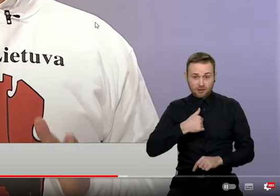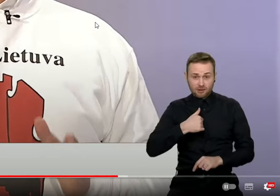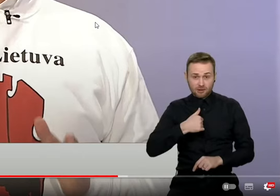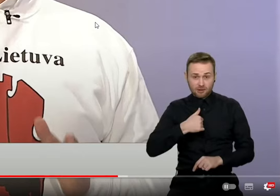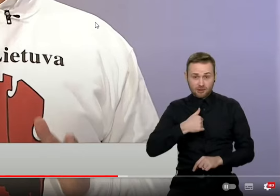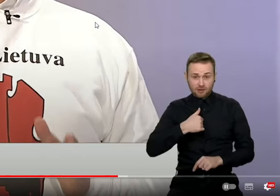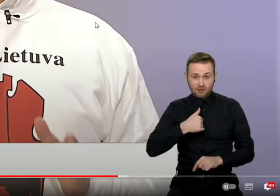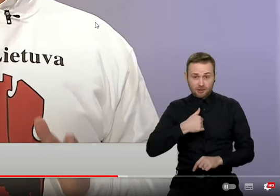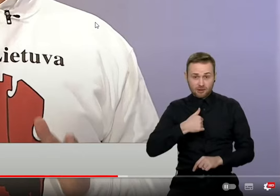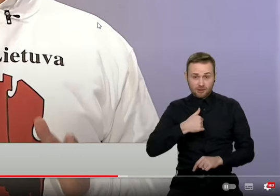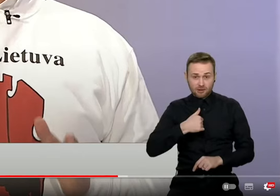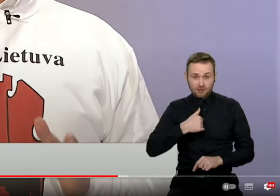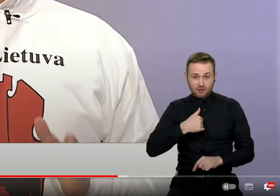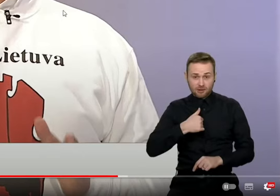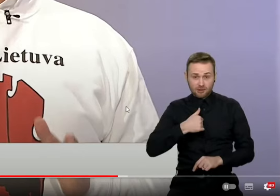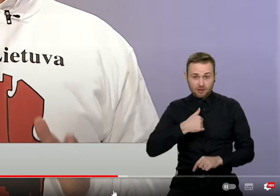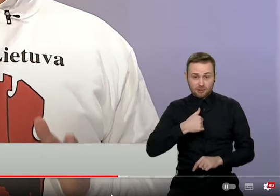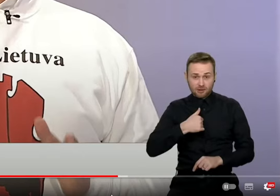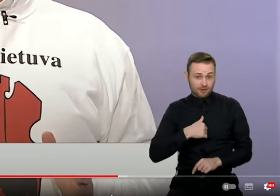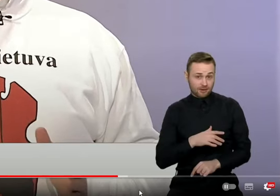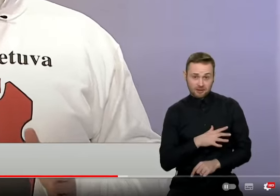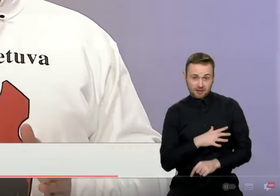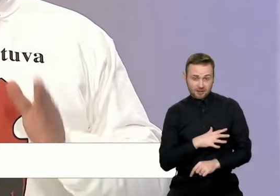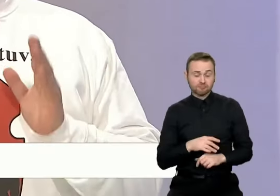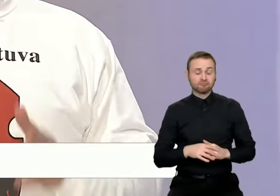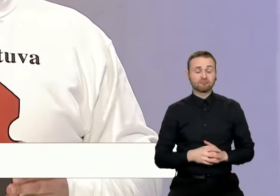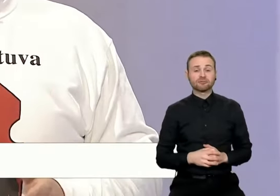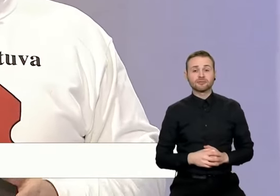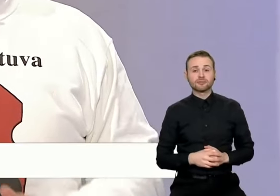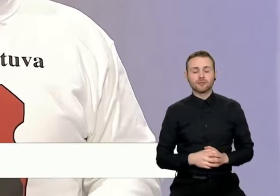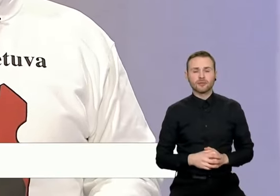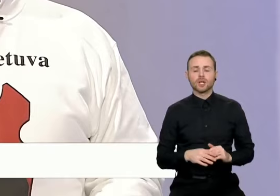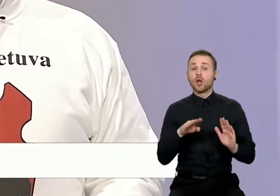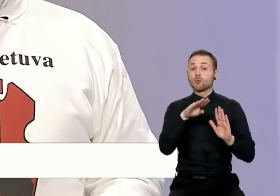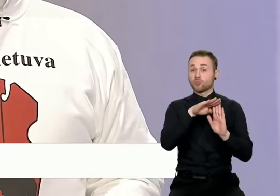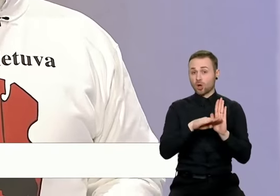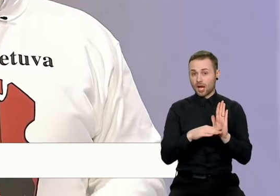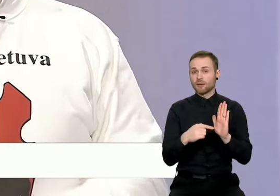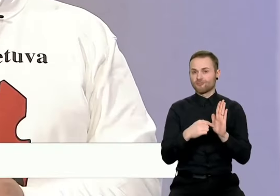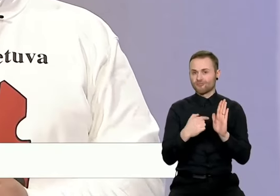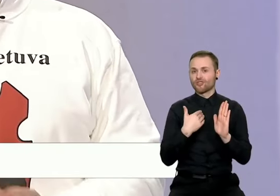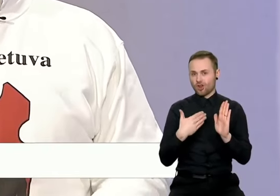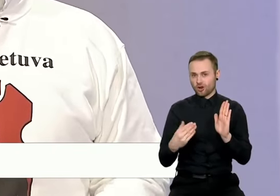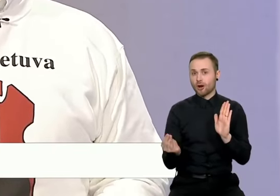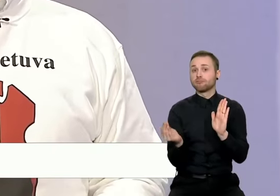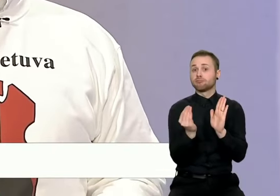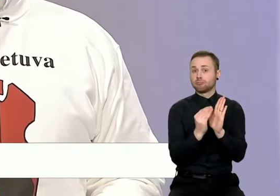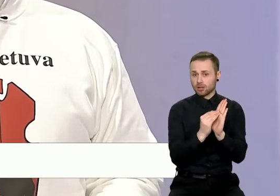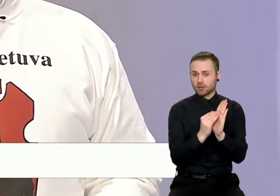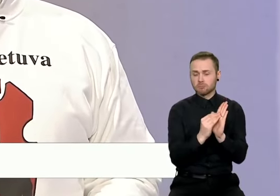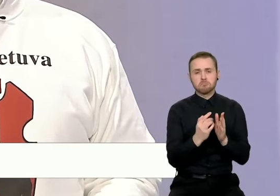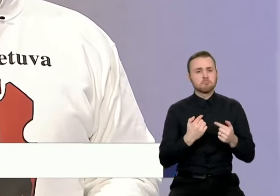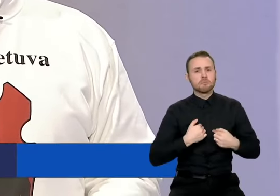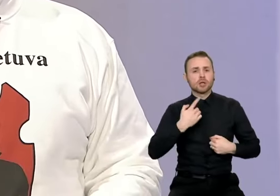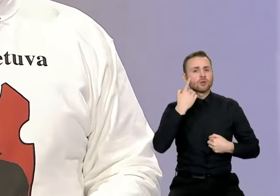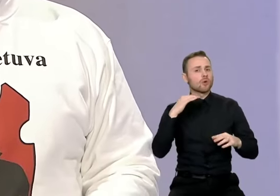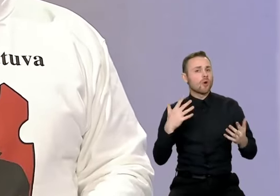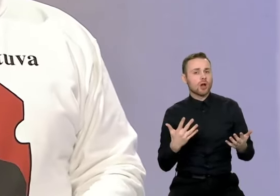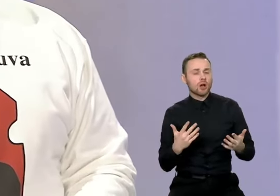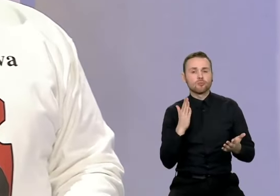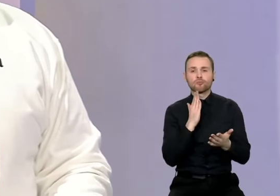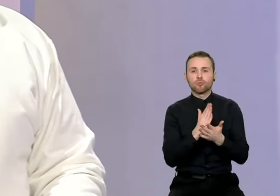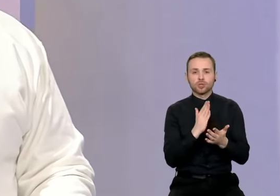taikinį? Ne, monorailo. Žinai. Programoje esame tai numatę. Tai pirmas dalykas, ką mes susiekiame, tai yra